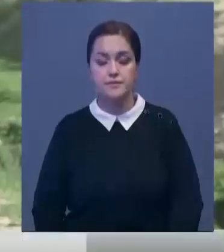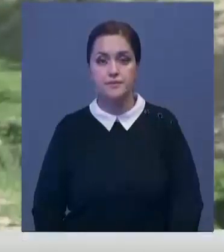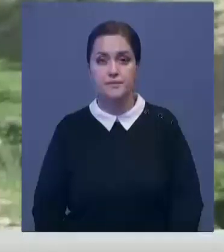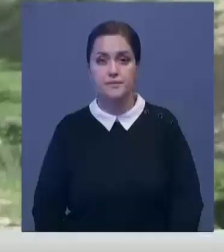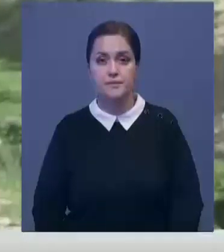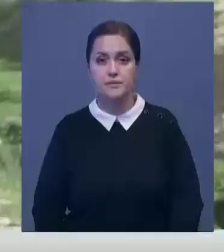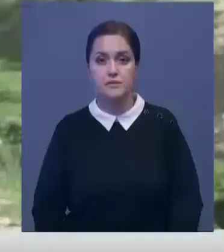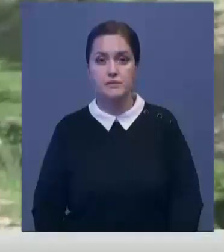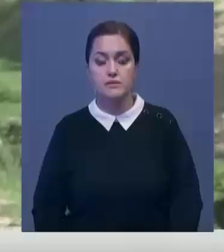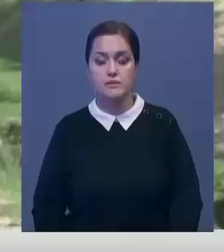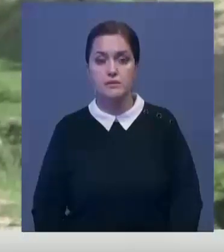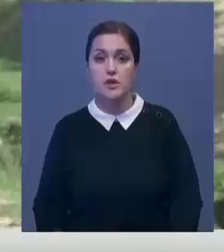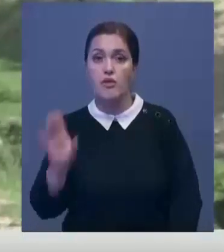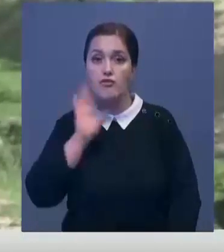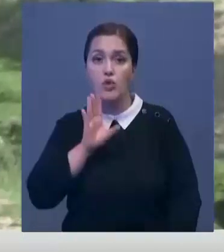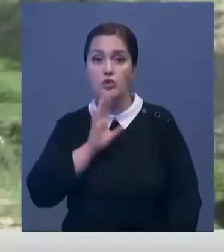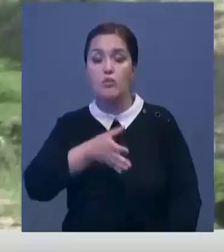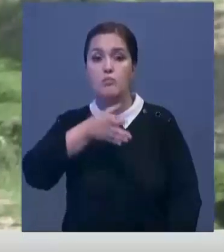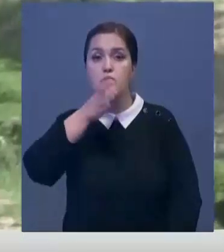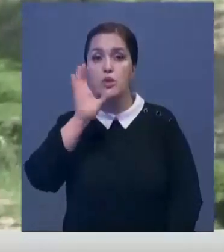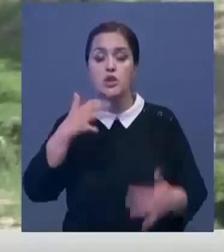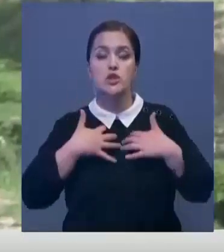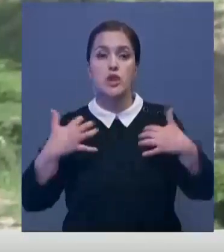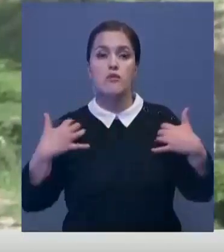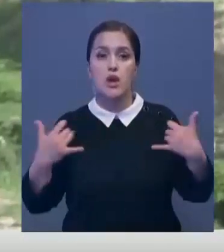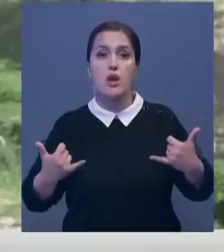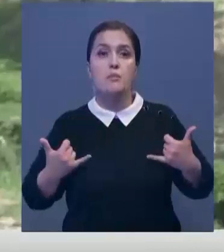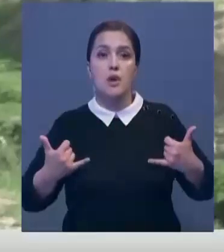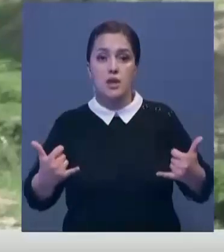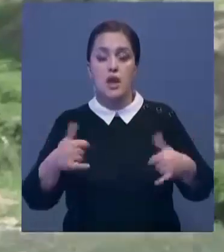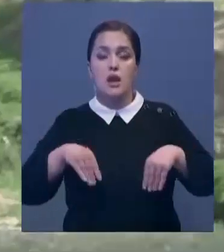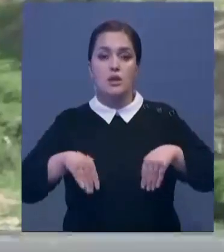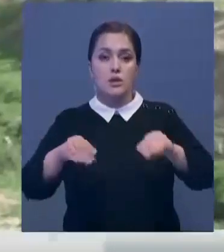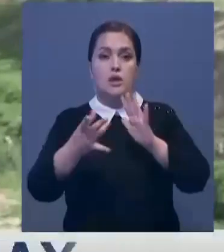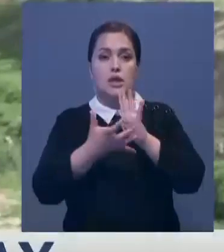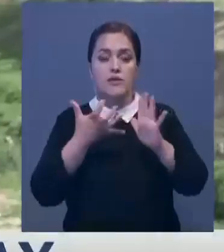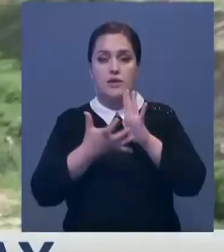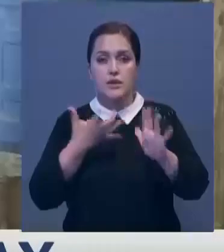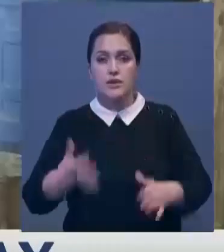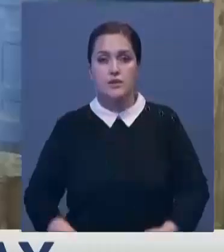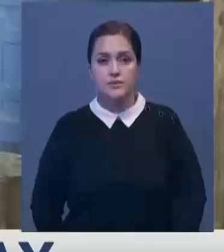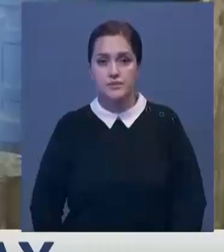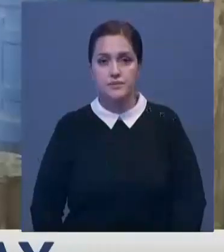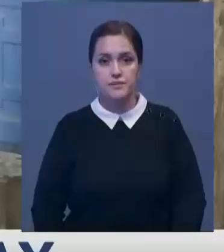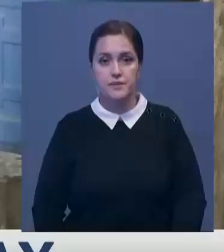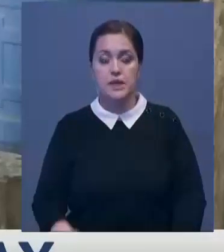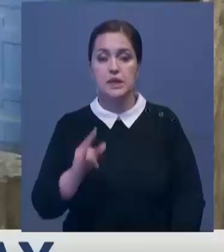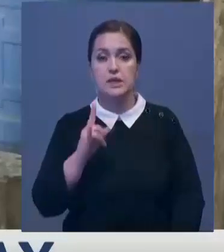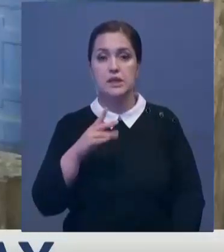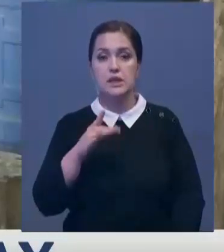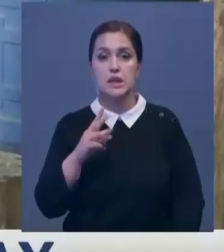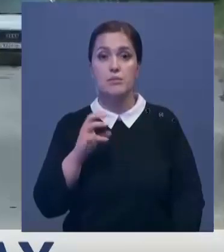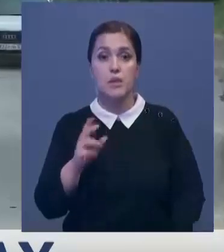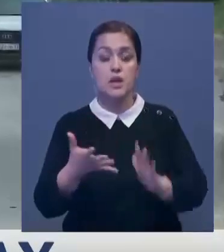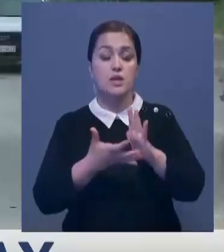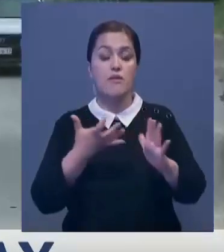Из маленького канала воду пьет скот, но для полива огородов ее не хватает. В Антымаке дефицит не